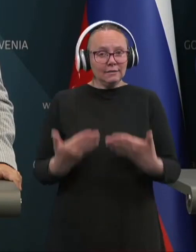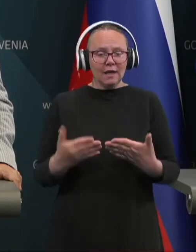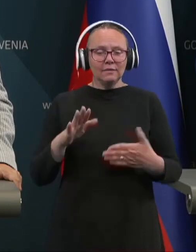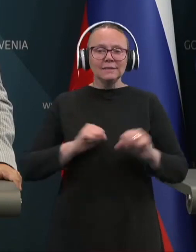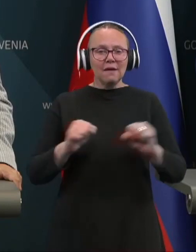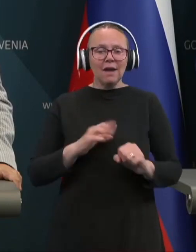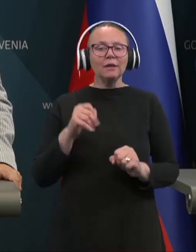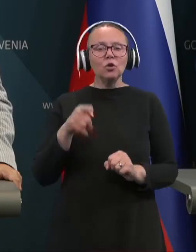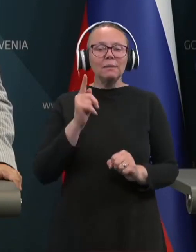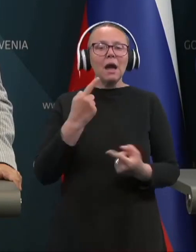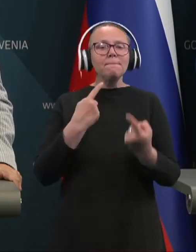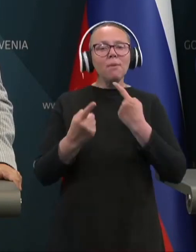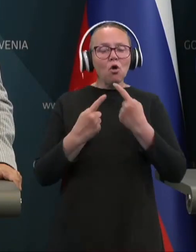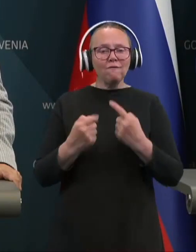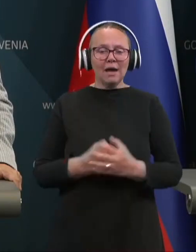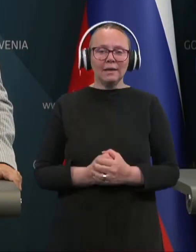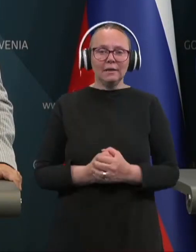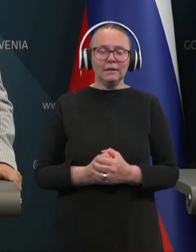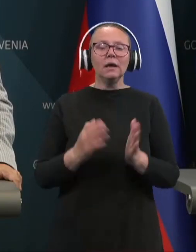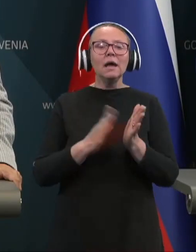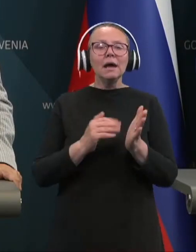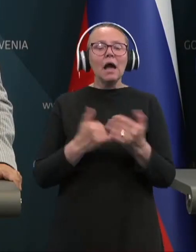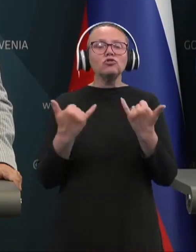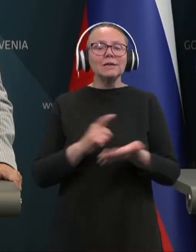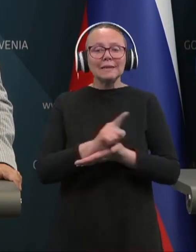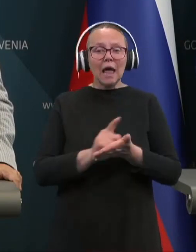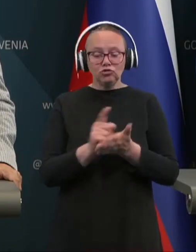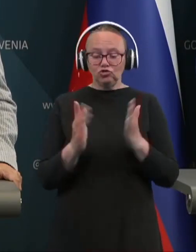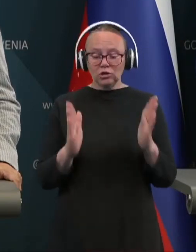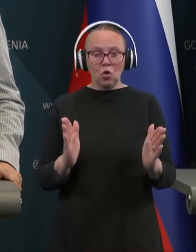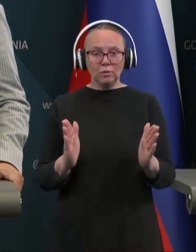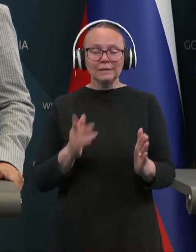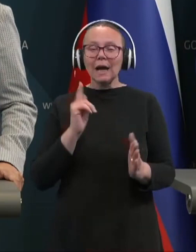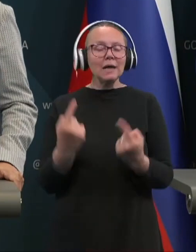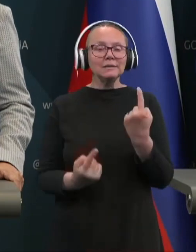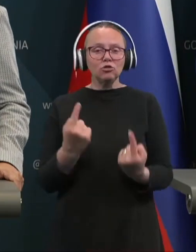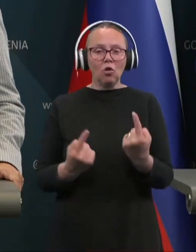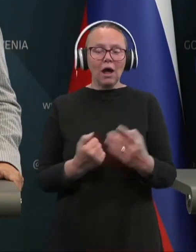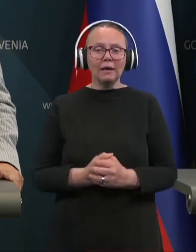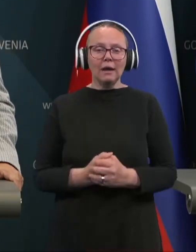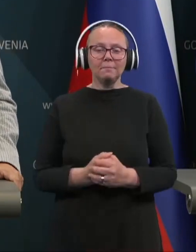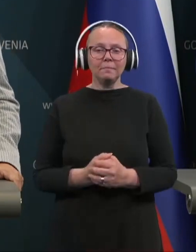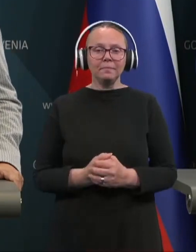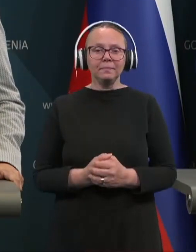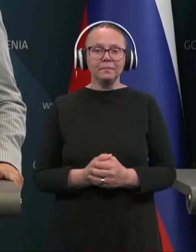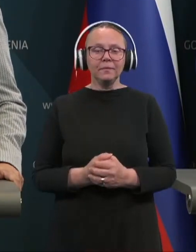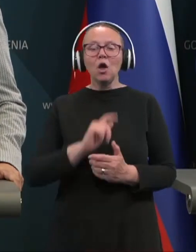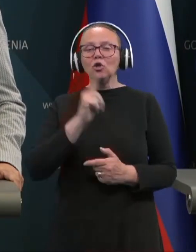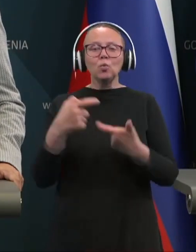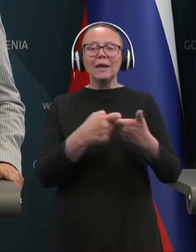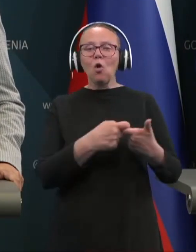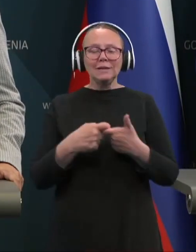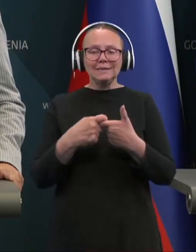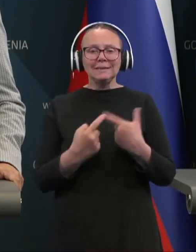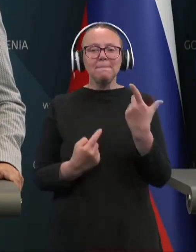vladi o tem, kaj pogovarjali in kakšna je zdaj časovnica, kaj se dogaja, očitno preostali koalicijski